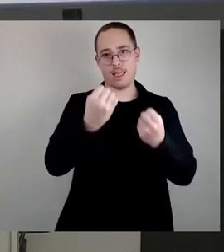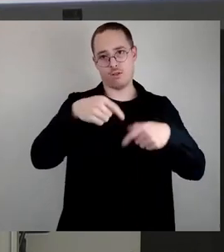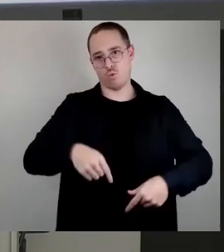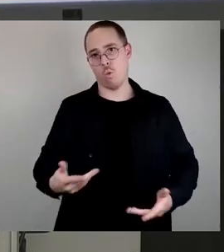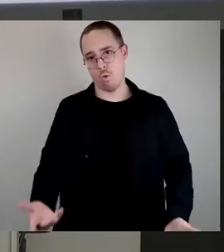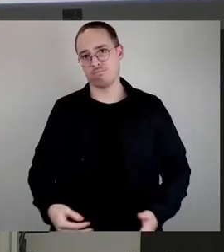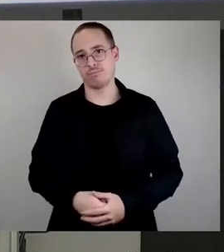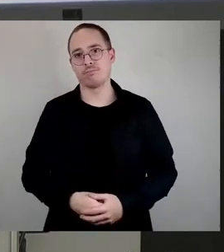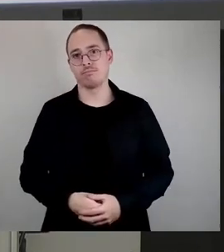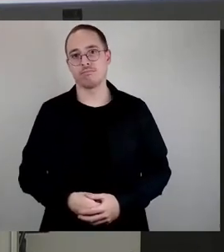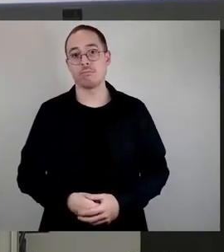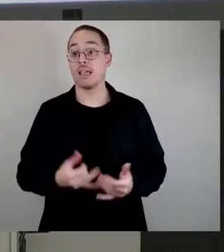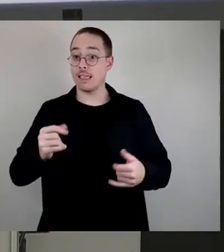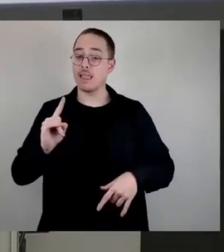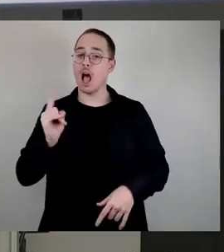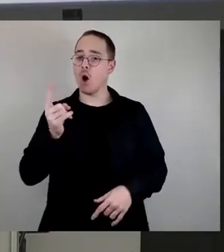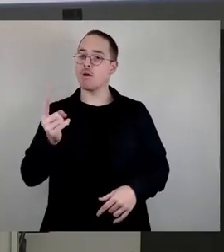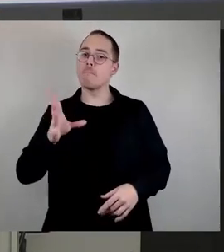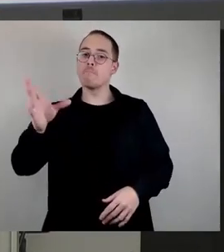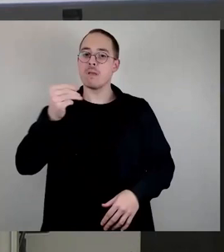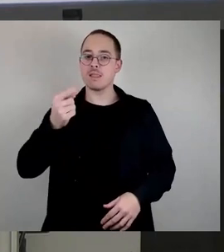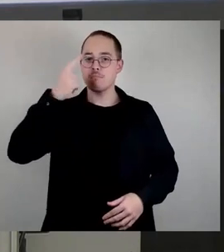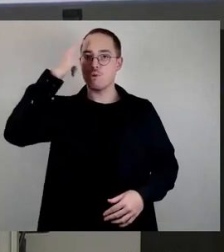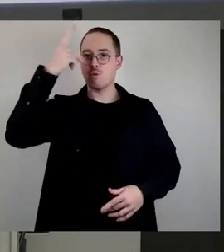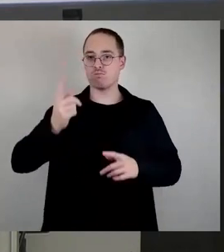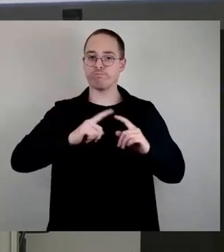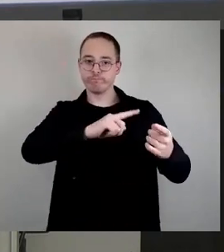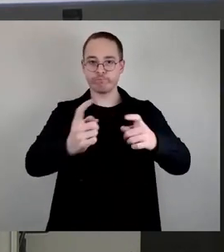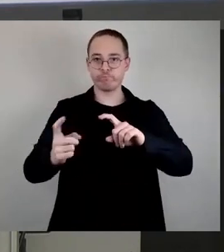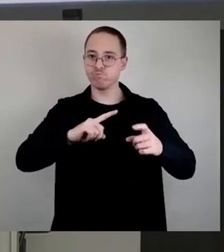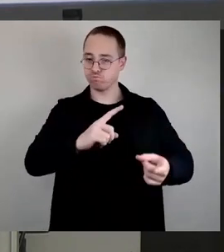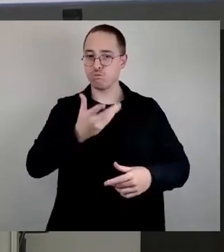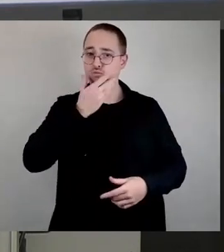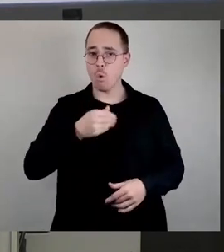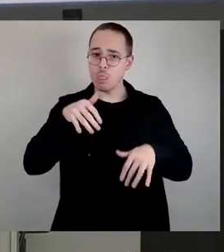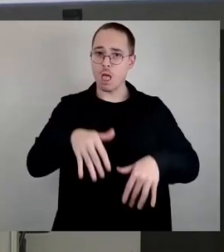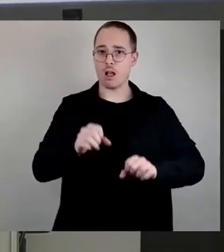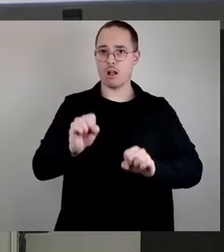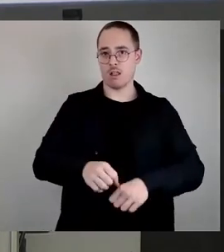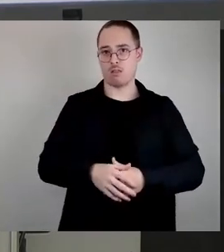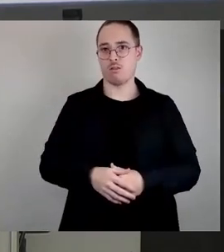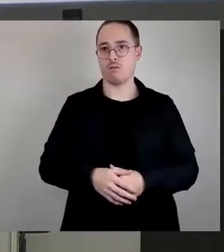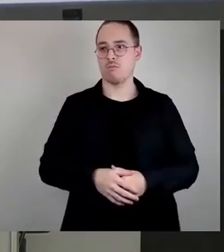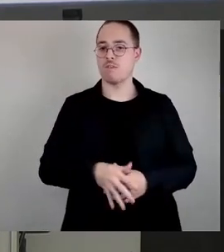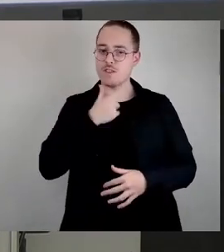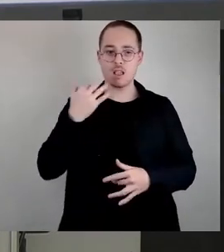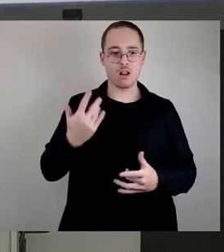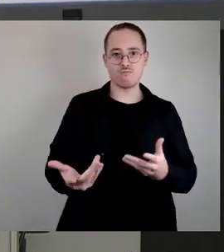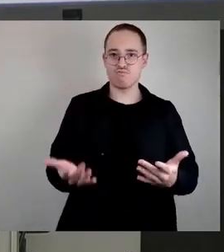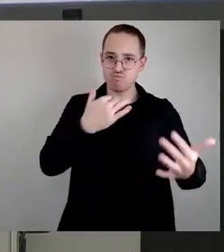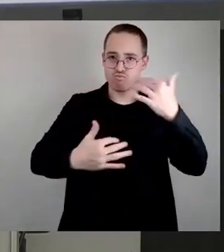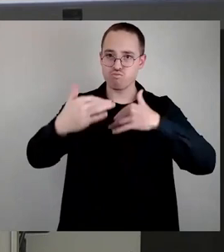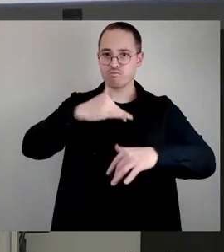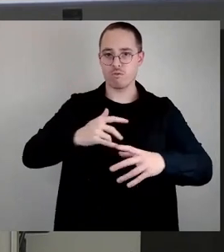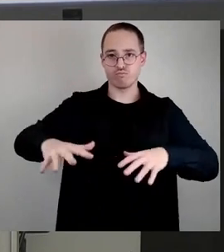möglich. Es war ein sehr partizipativer Prozess. Und zum Beispiel wurde das zum Thema Inklusion aufgenommen,